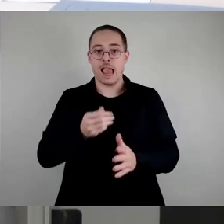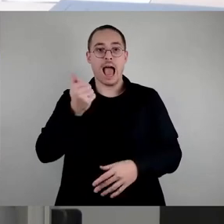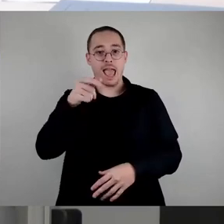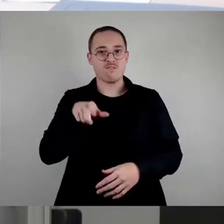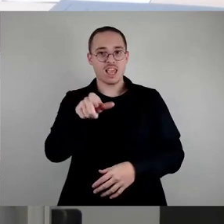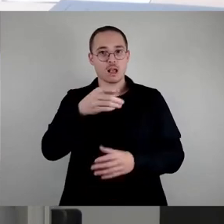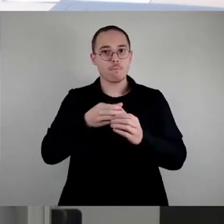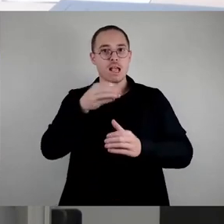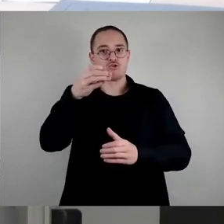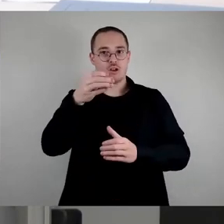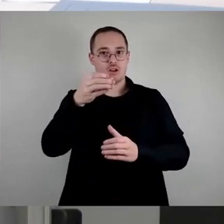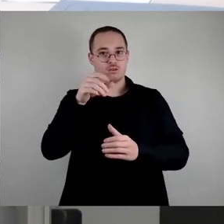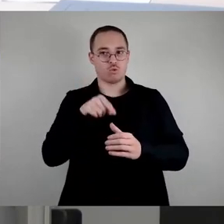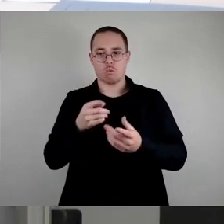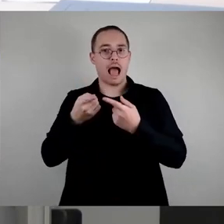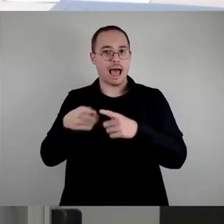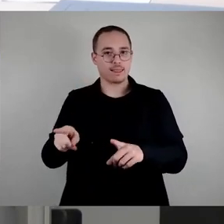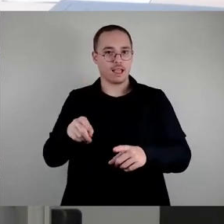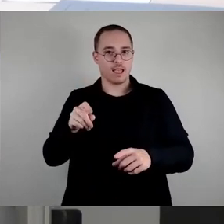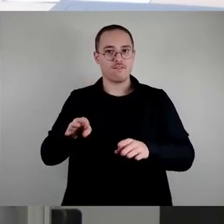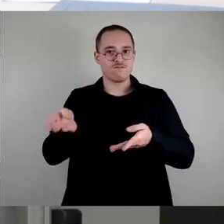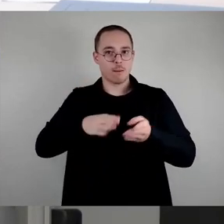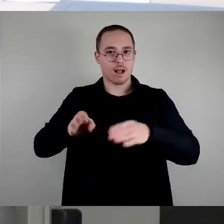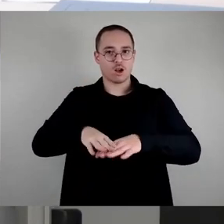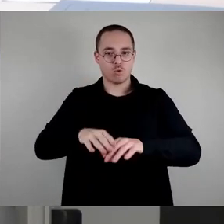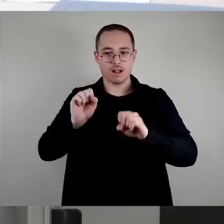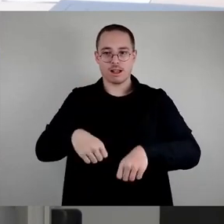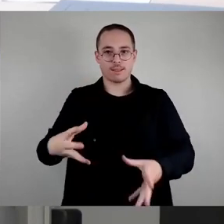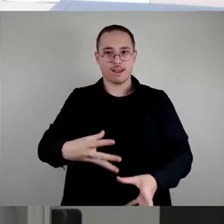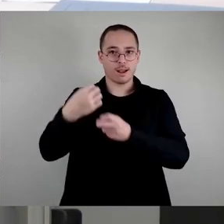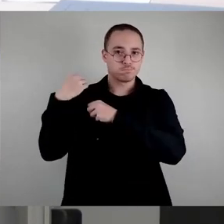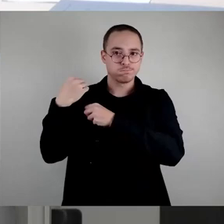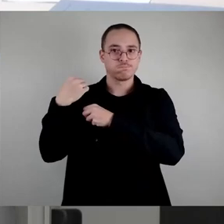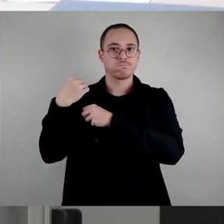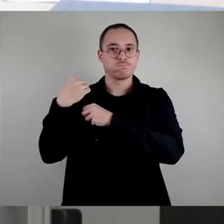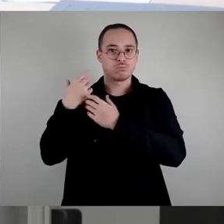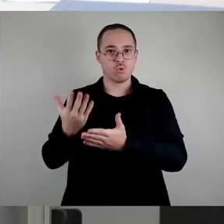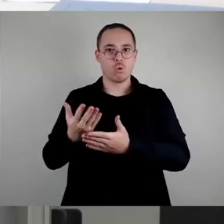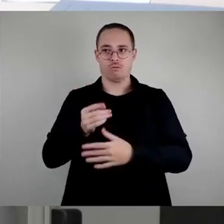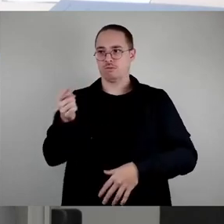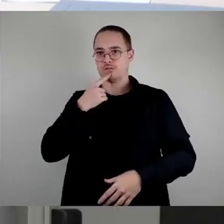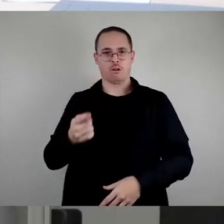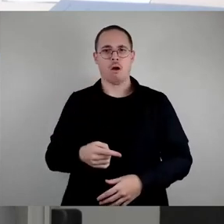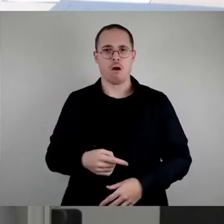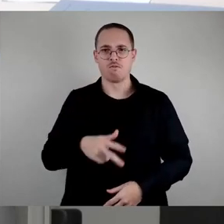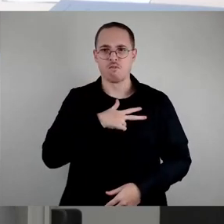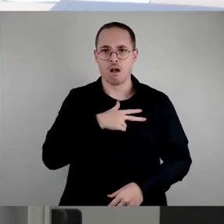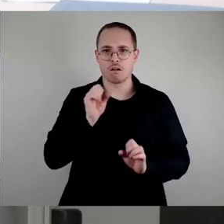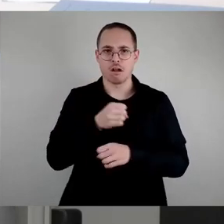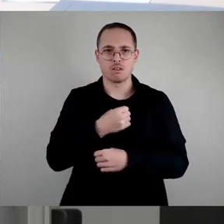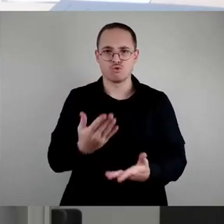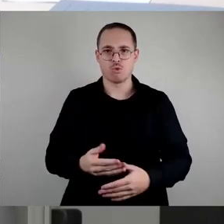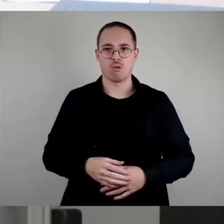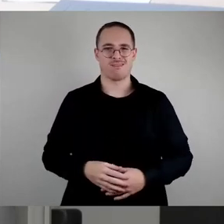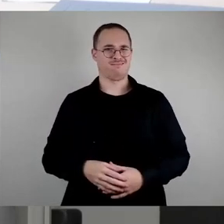andere Verpackungssachen aus der Umwelt verschwinden. Und da sagen Sie, das ist ein Schaufensterantrag. Das ist